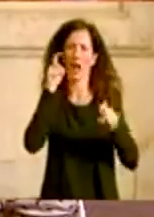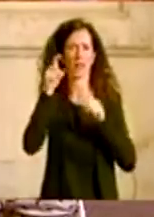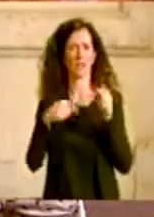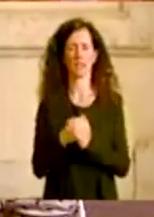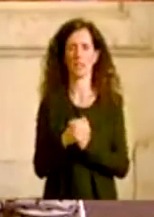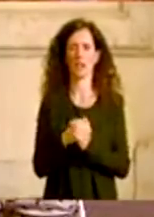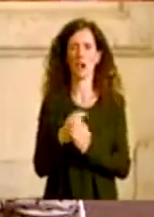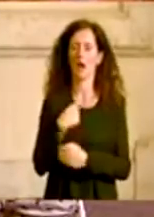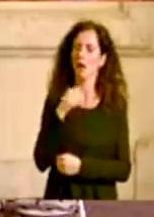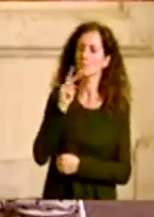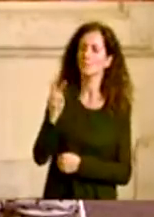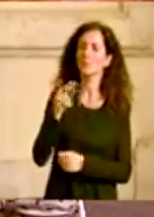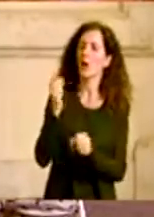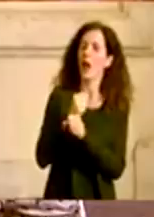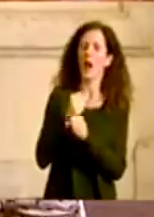qualità del suo operato.